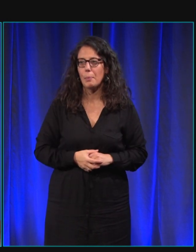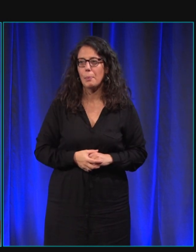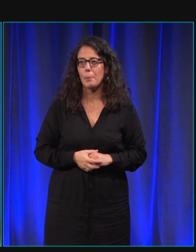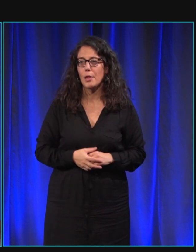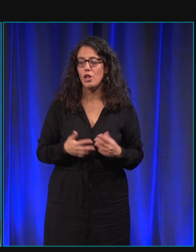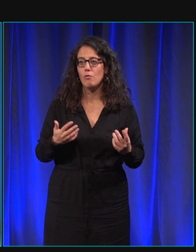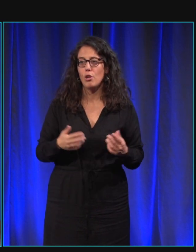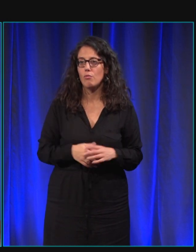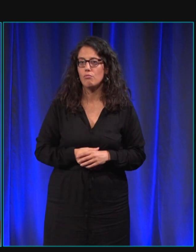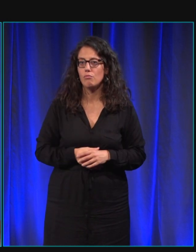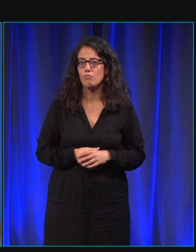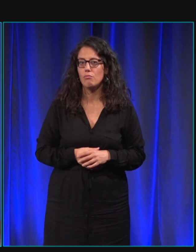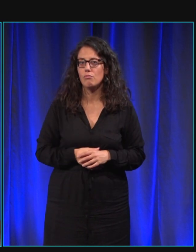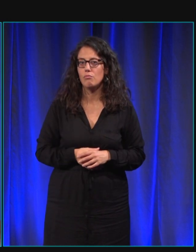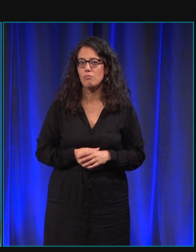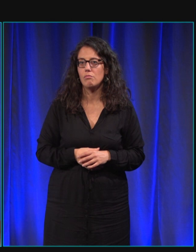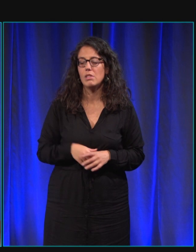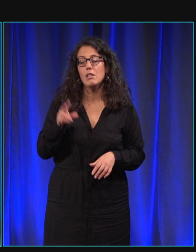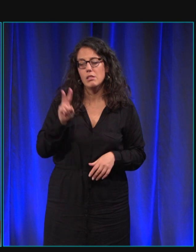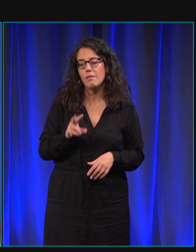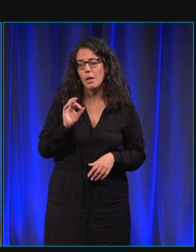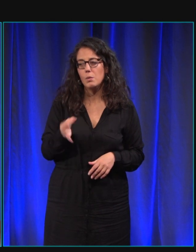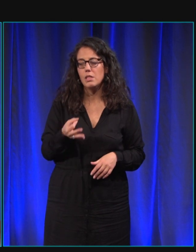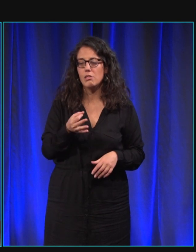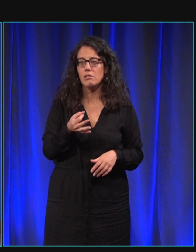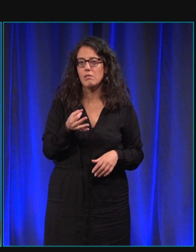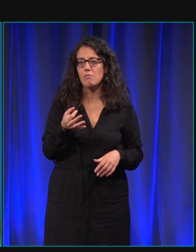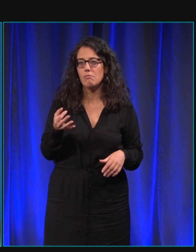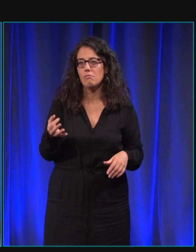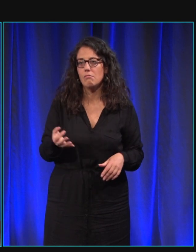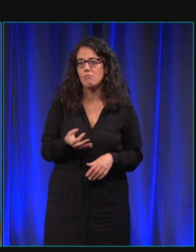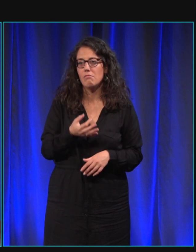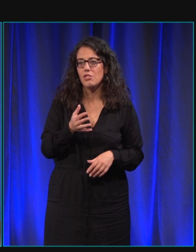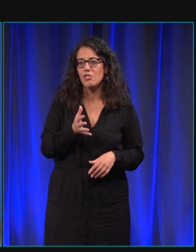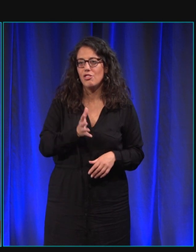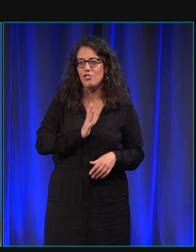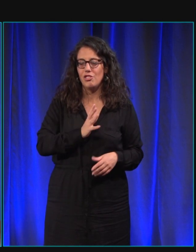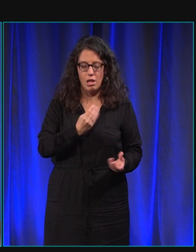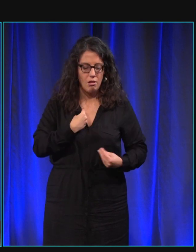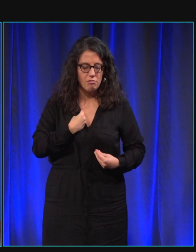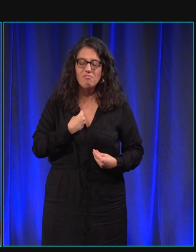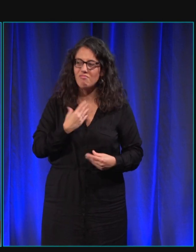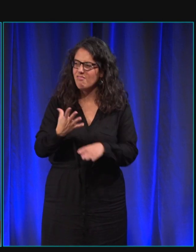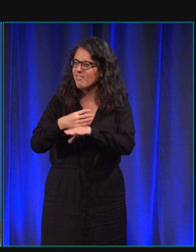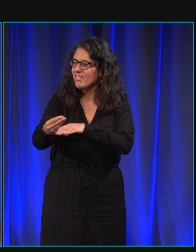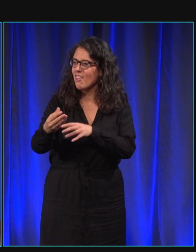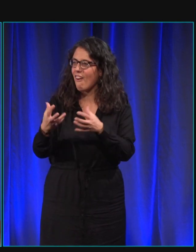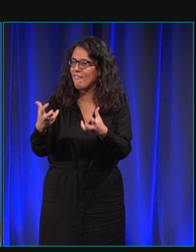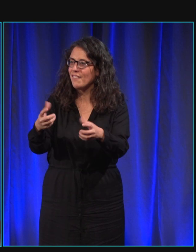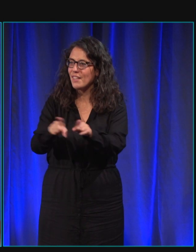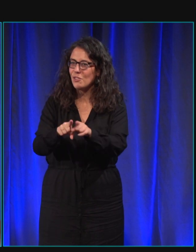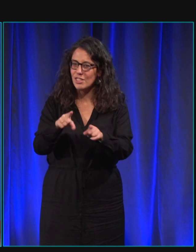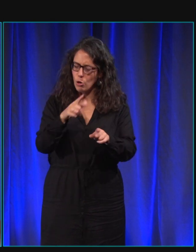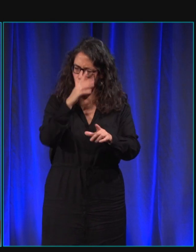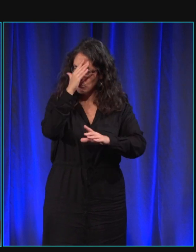et voilà donc je pense que c'est vrai que le chien ça nous donne une envie vraiment de sortir et de donner confiance dans